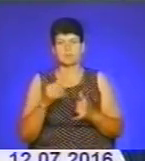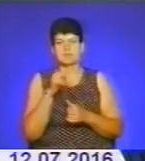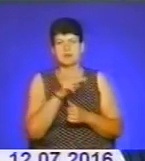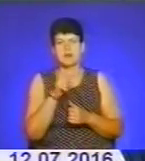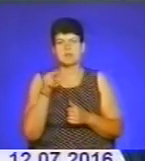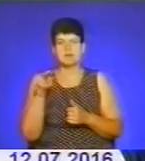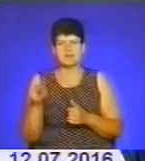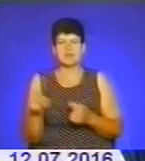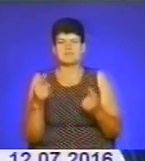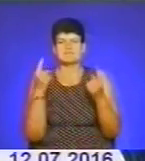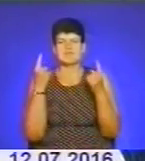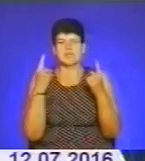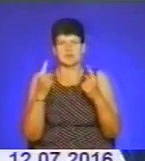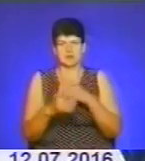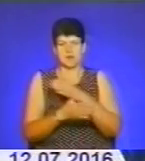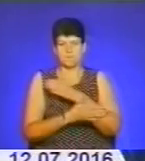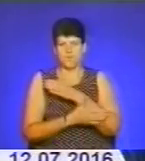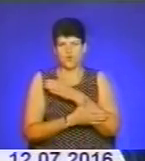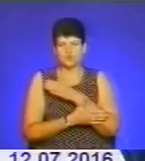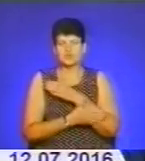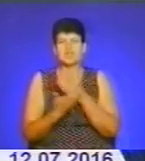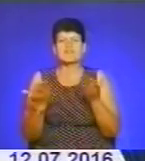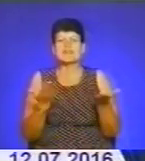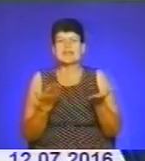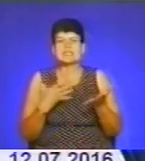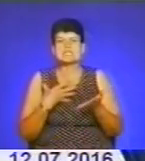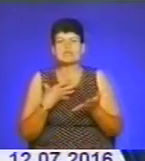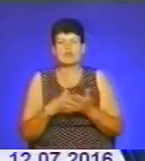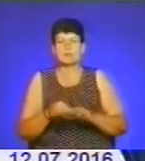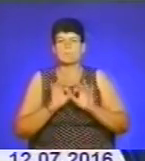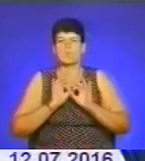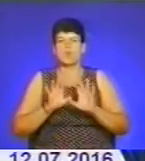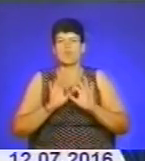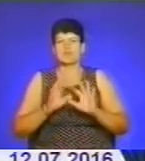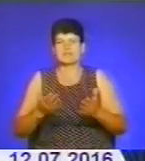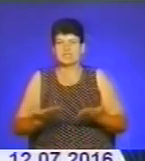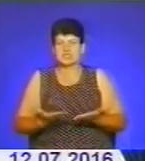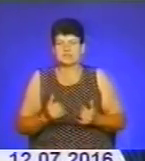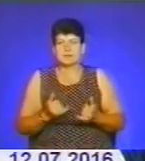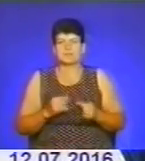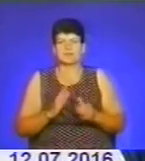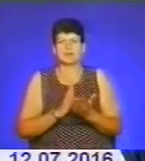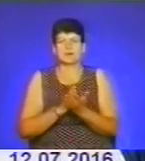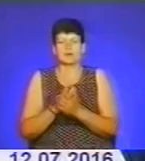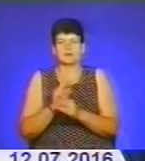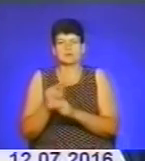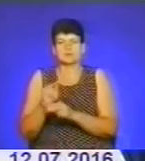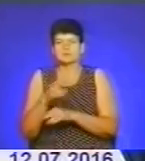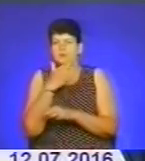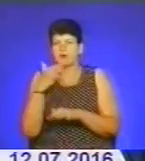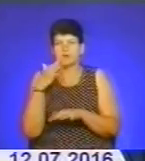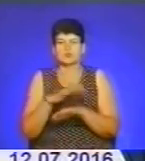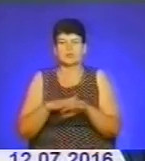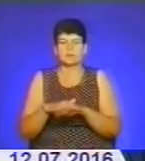апостолів, які своїм проповідницьким життям присвятили багато народів. Апостол Петро